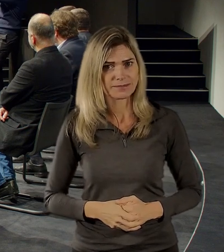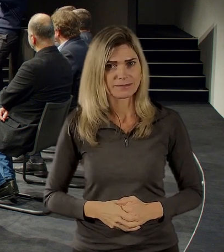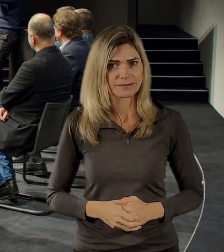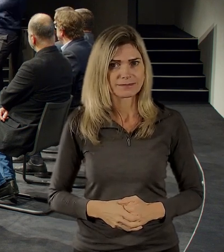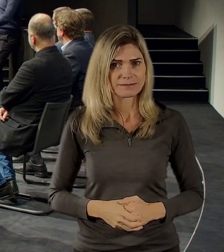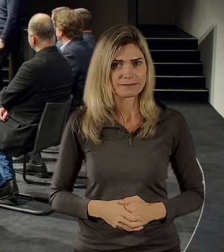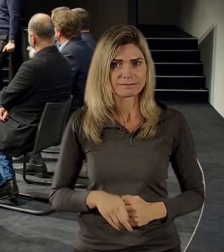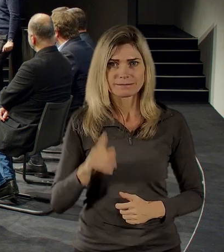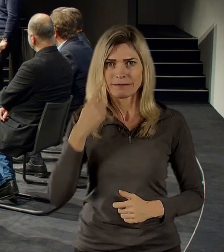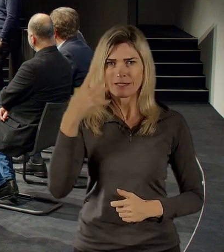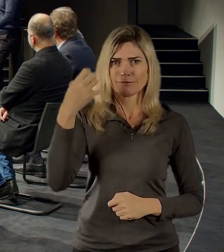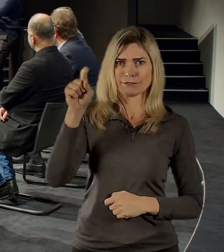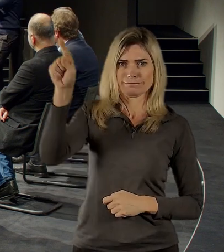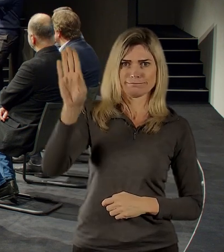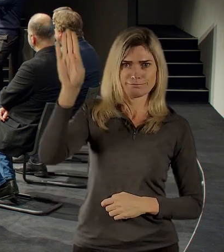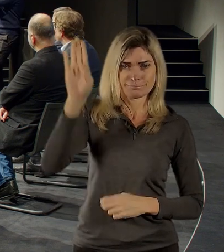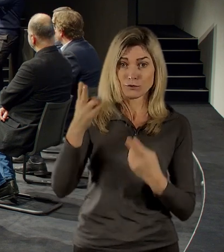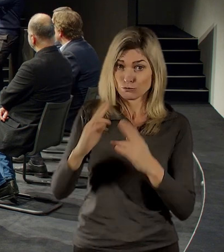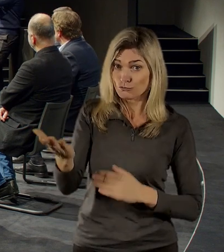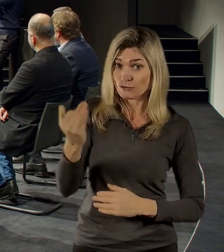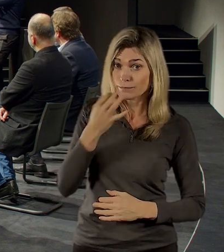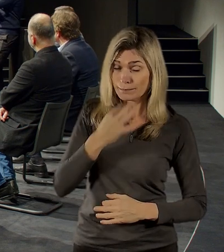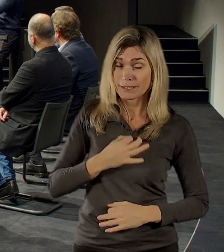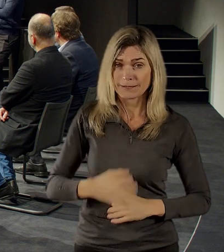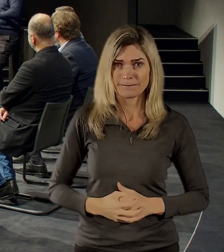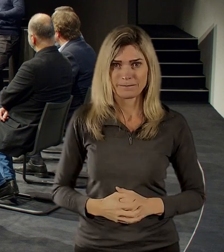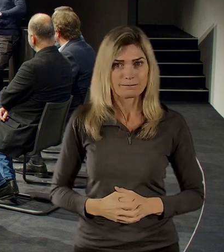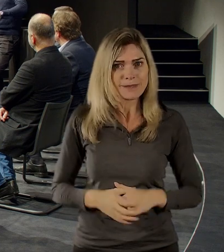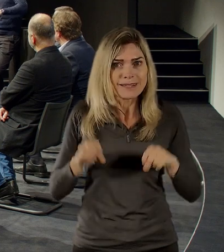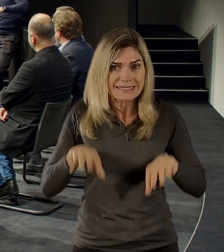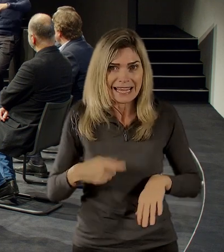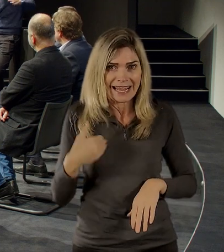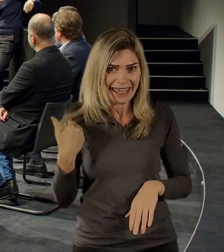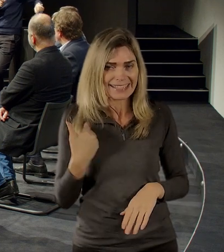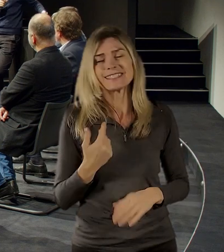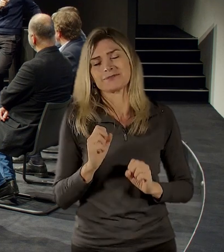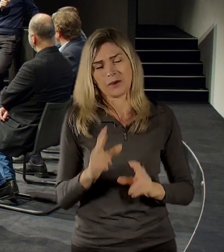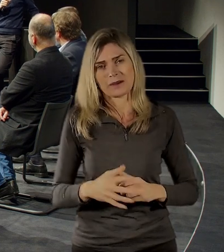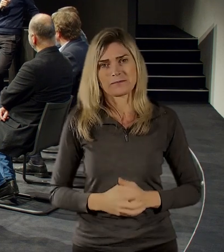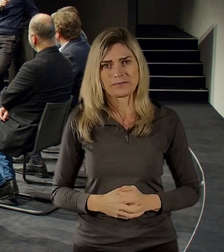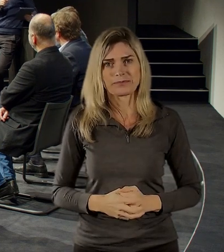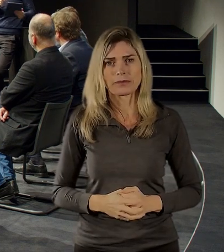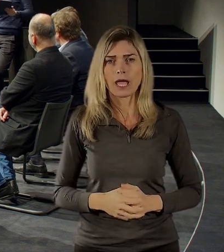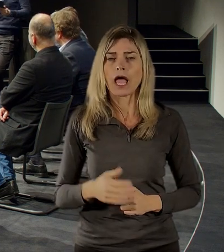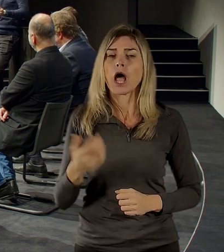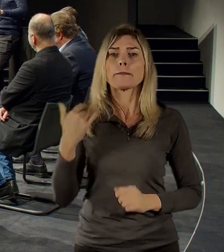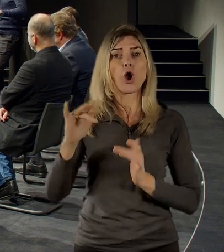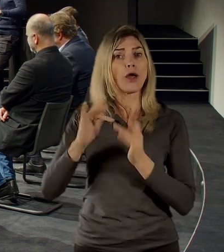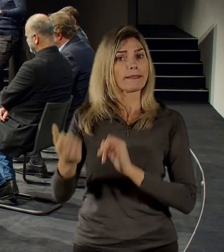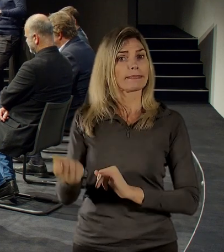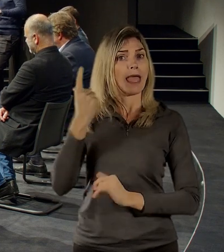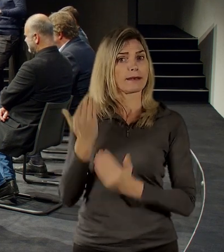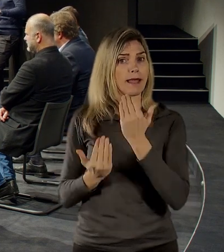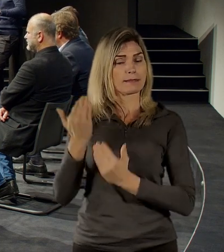Vidím správně, ano, poprosím. Ano? Ne, nechcete se ptát, dobře. Je tady jeden dotaz z dálky od